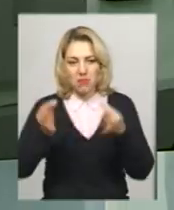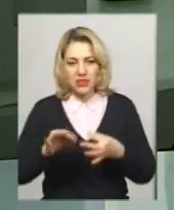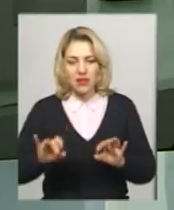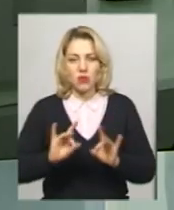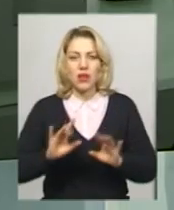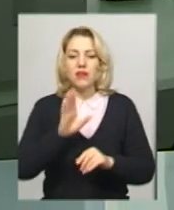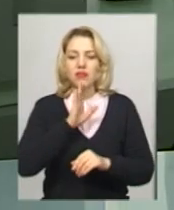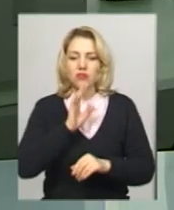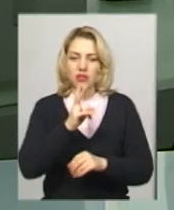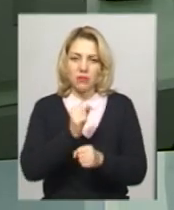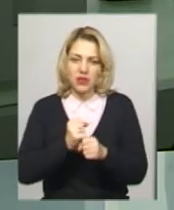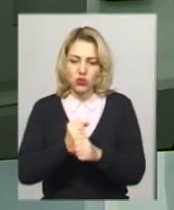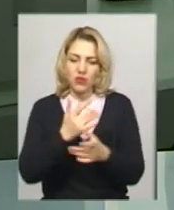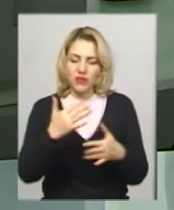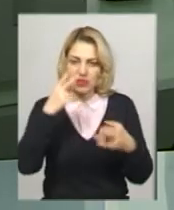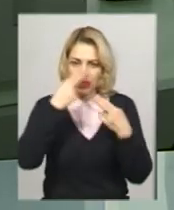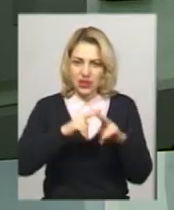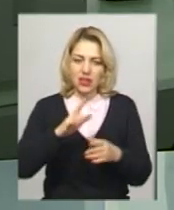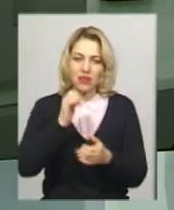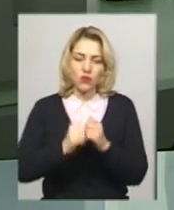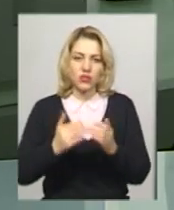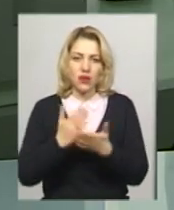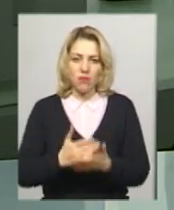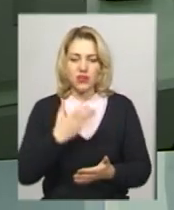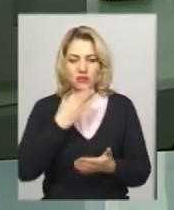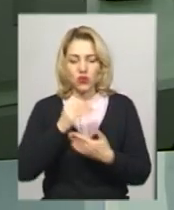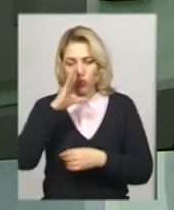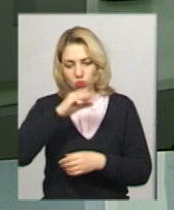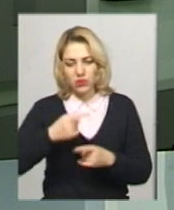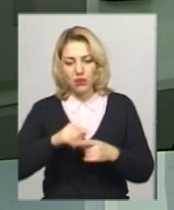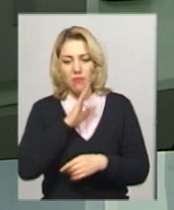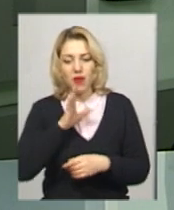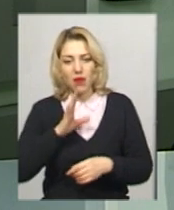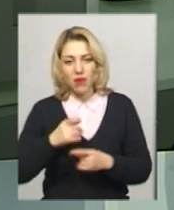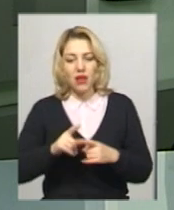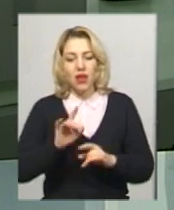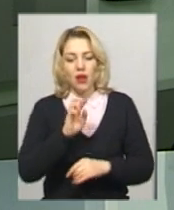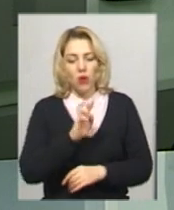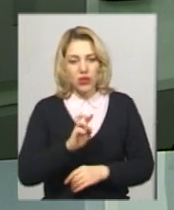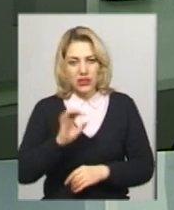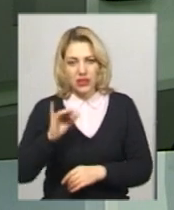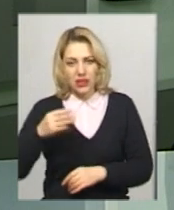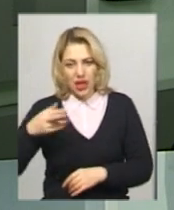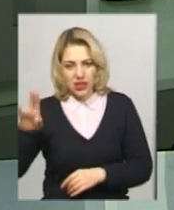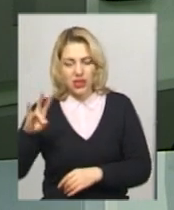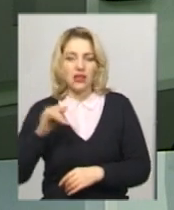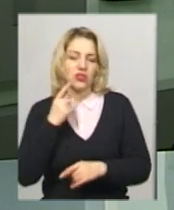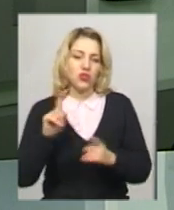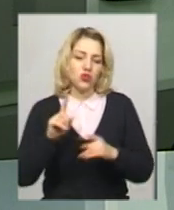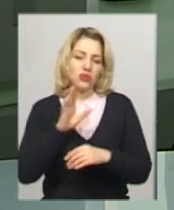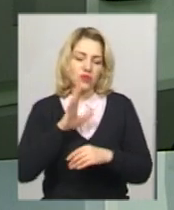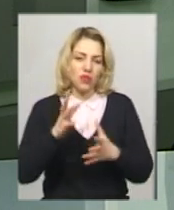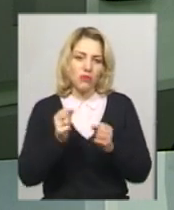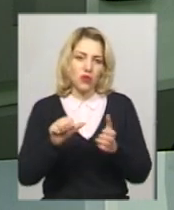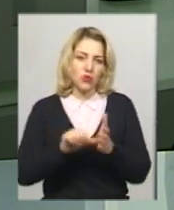учениця працює в різних техніках і в кожній має успіхи. Мама Богдани, Тетяна Ільєва, каже, в минулому році дівчинка брала участь